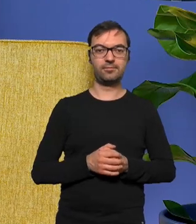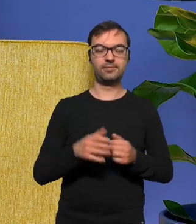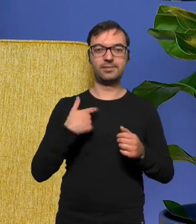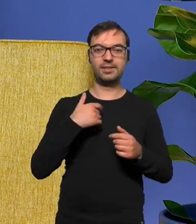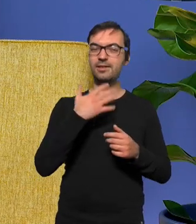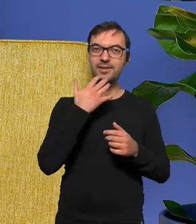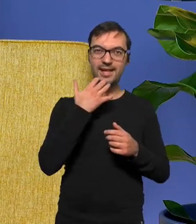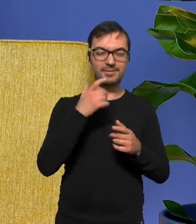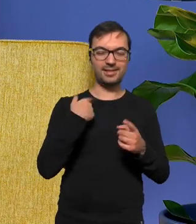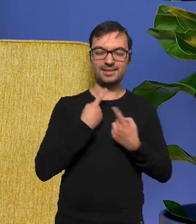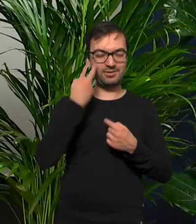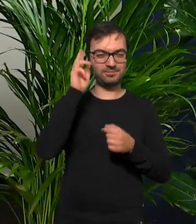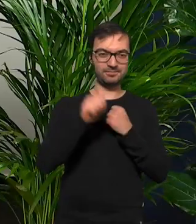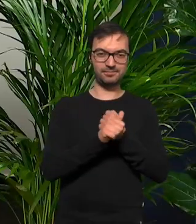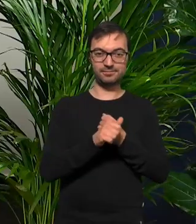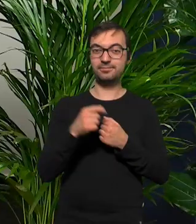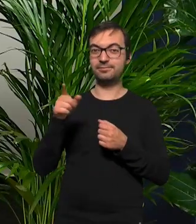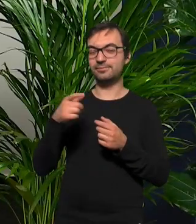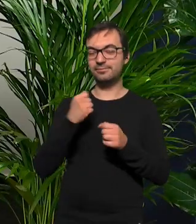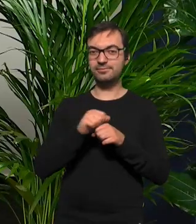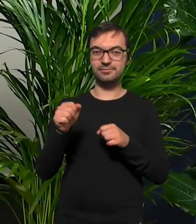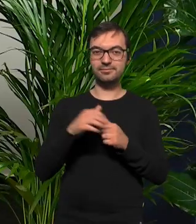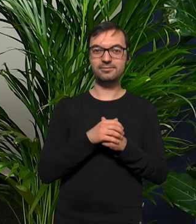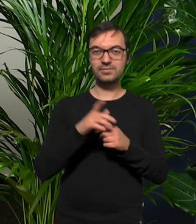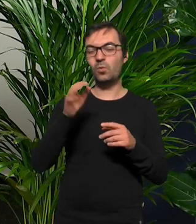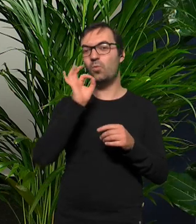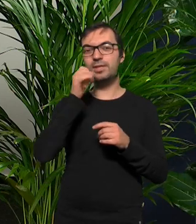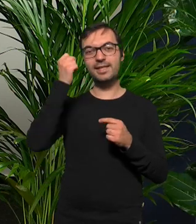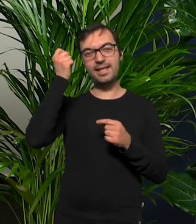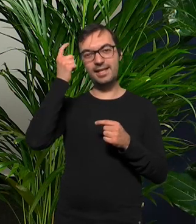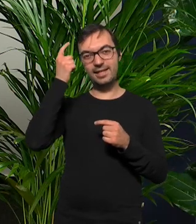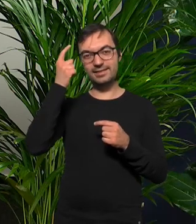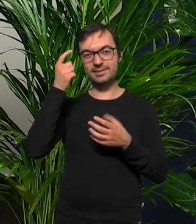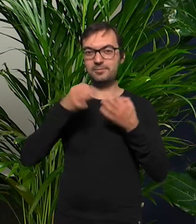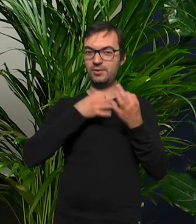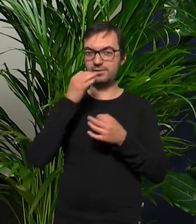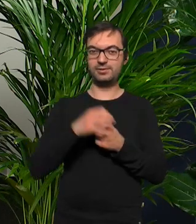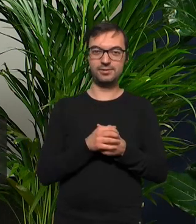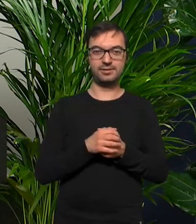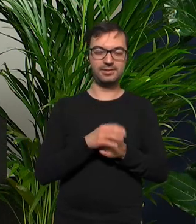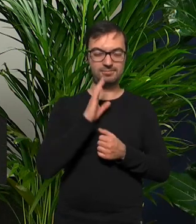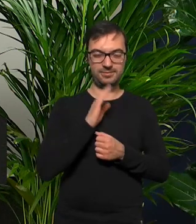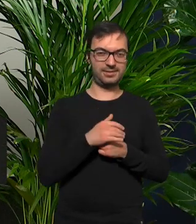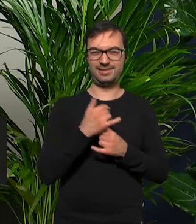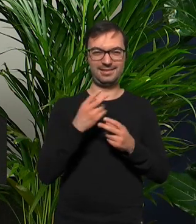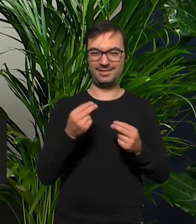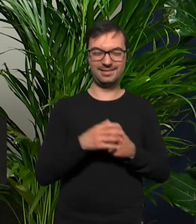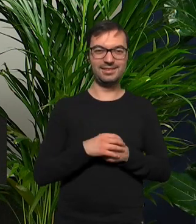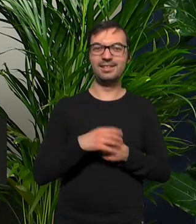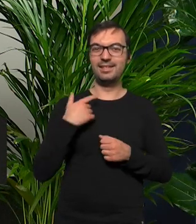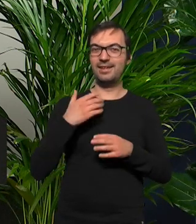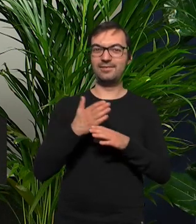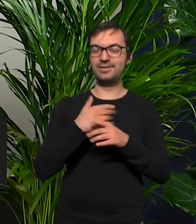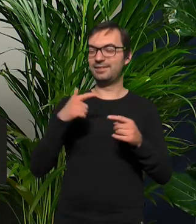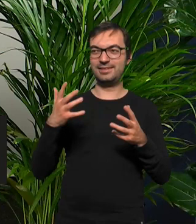których nie rozumiem no i to są jedna z tych że jesteś bardem młodej inteligencji to dzisiaj też znalazłam uważam że bardem steampsonem że ja tego nigdy